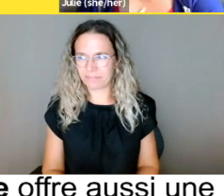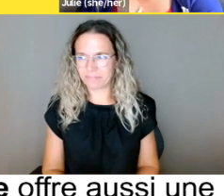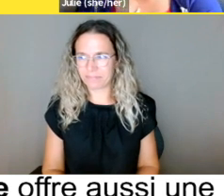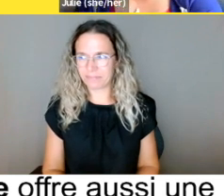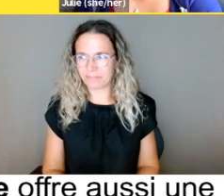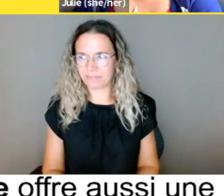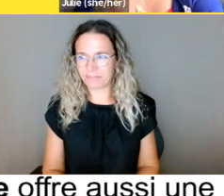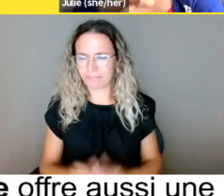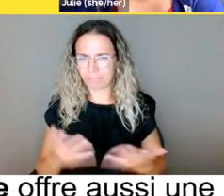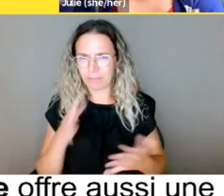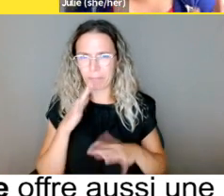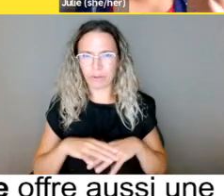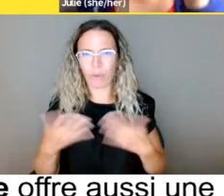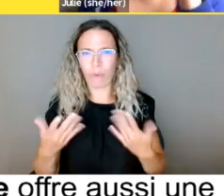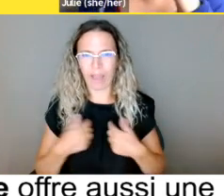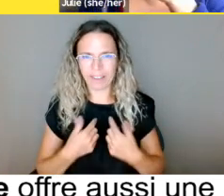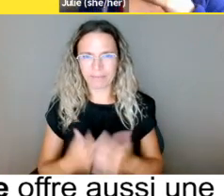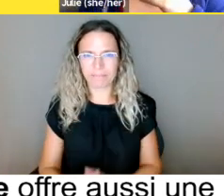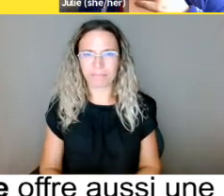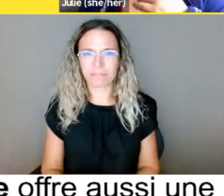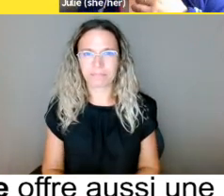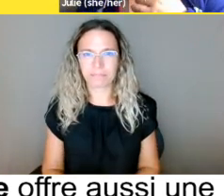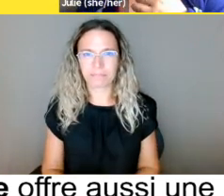ça commence à être long la journée, là.